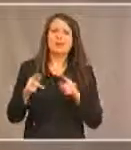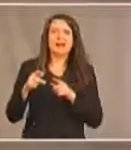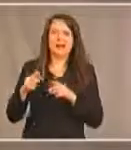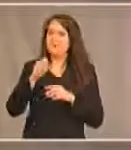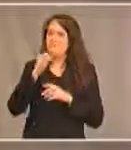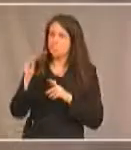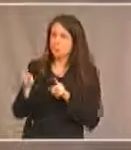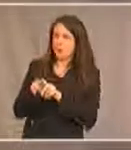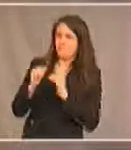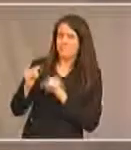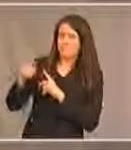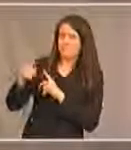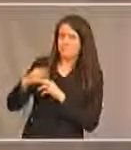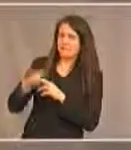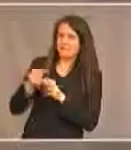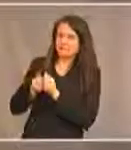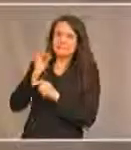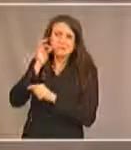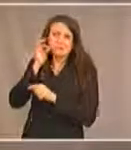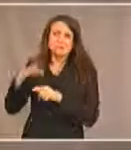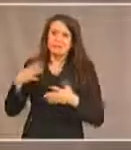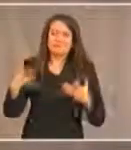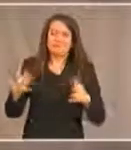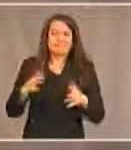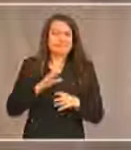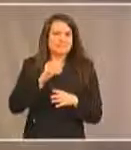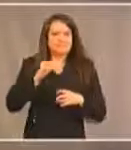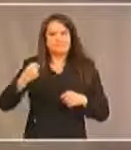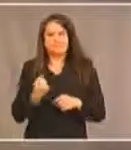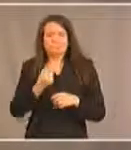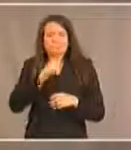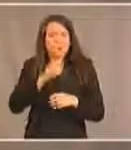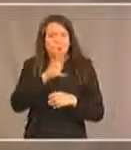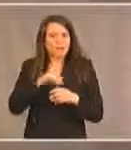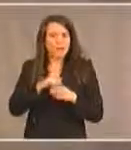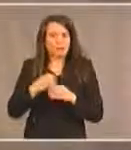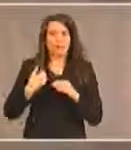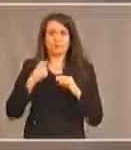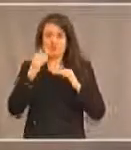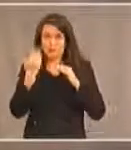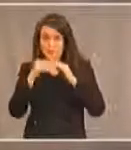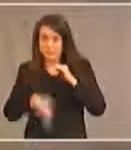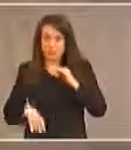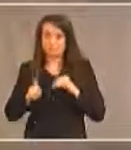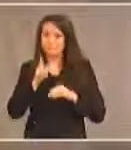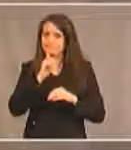avec les autochtones mais malheureusement cela n'inclut pas les jeunes de moins de 15 ans